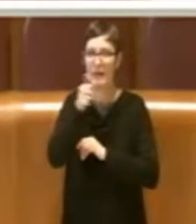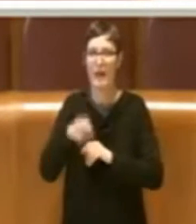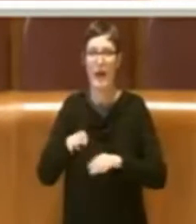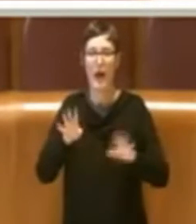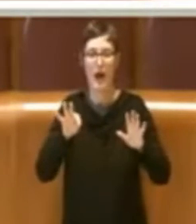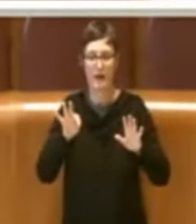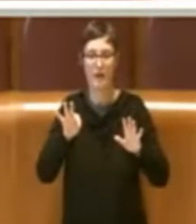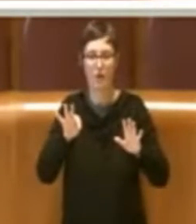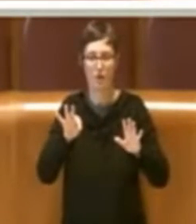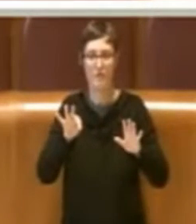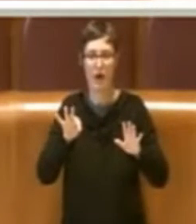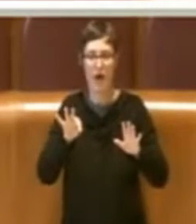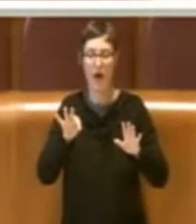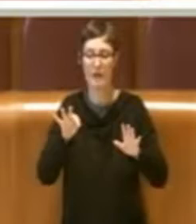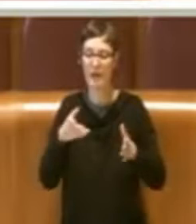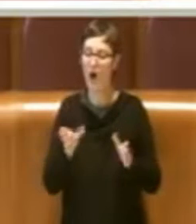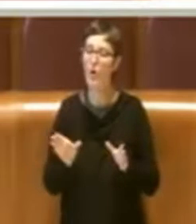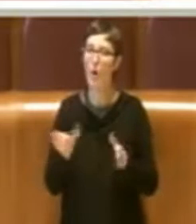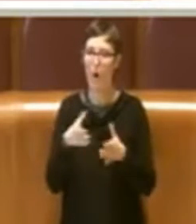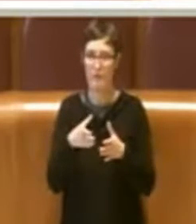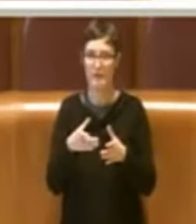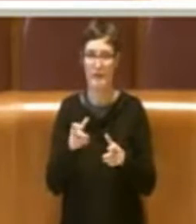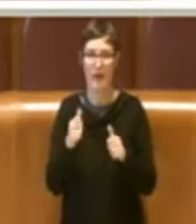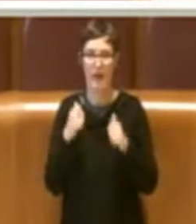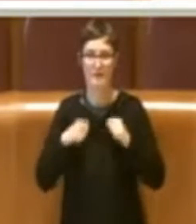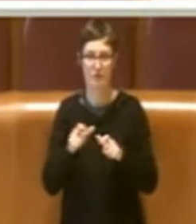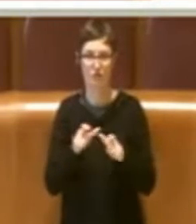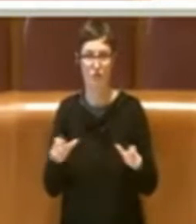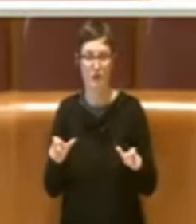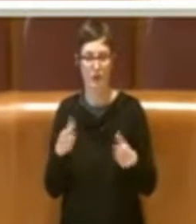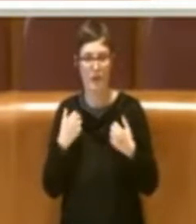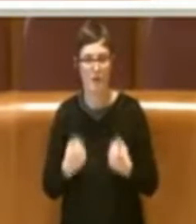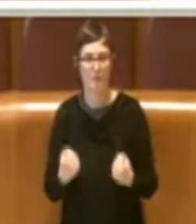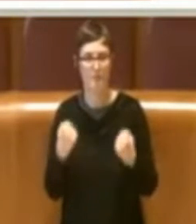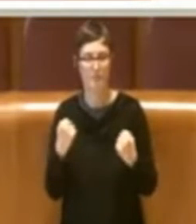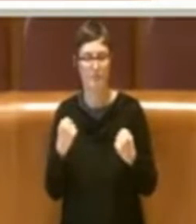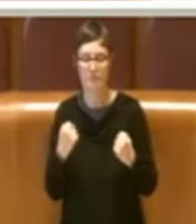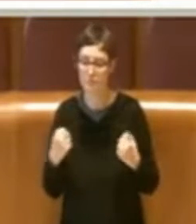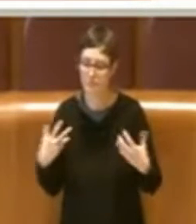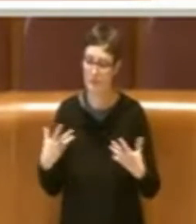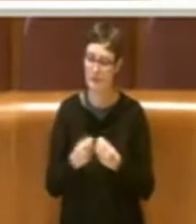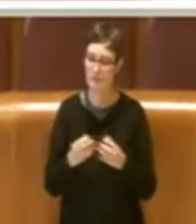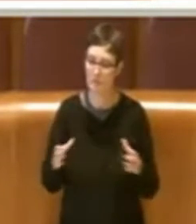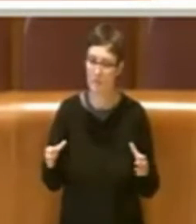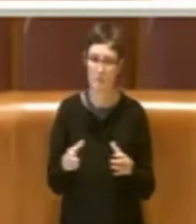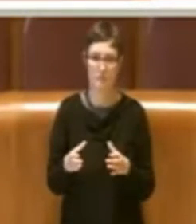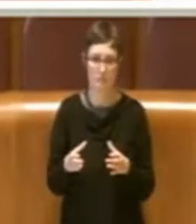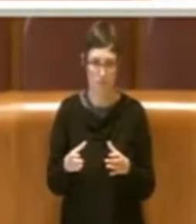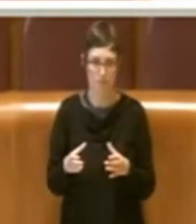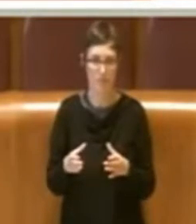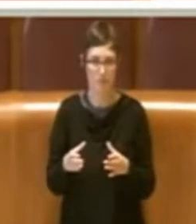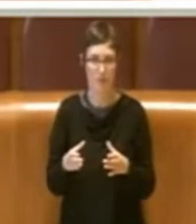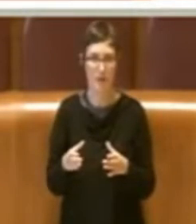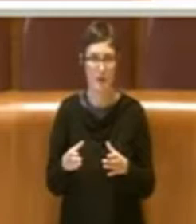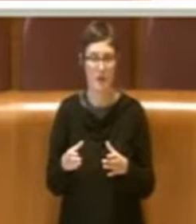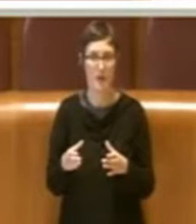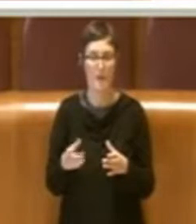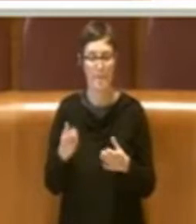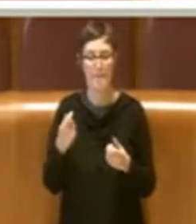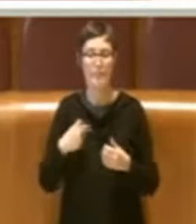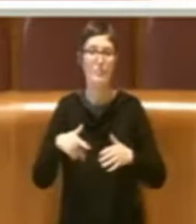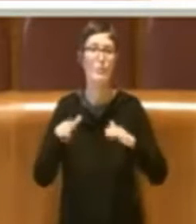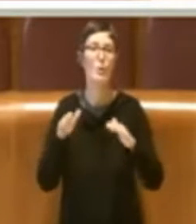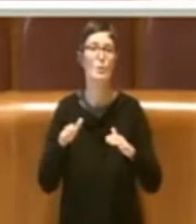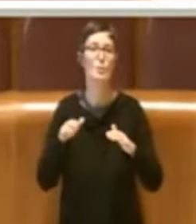costituire dei gruppi di cittadini solidi che si uniscono intorno a questo tema per la salvaguardia di